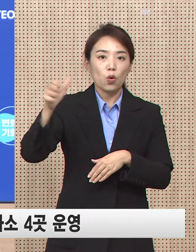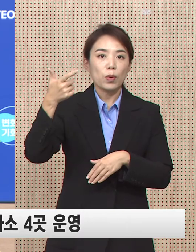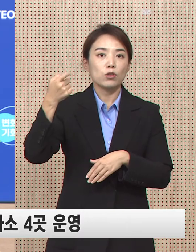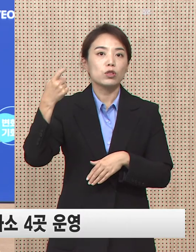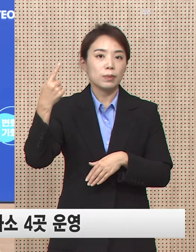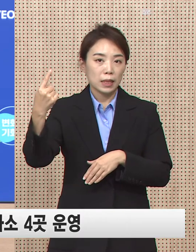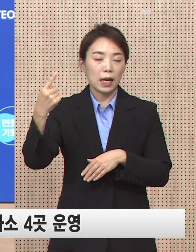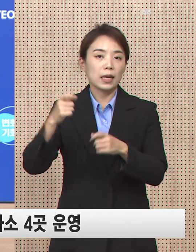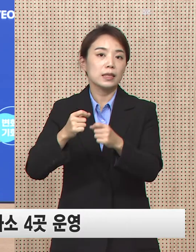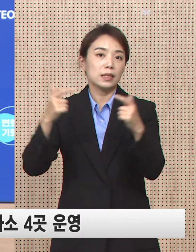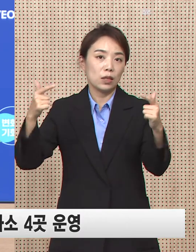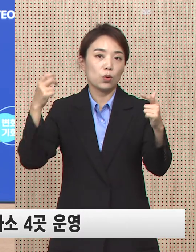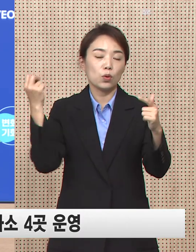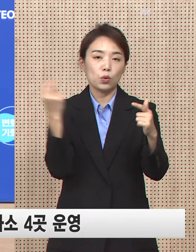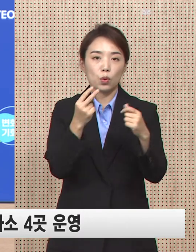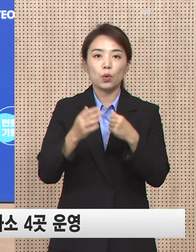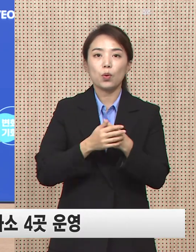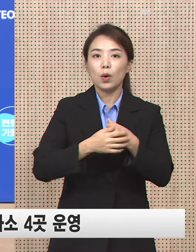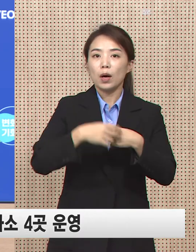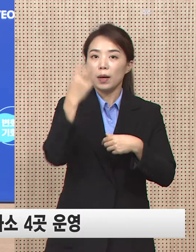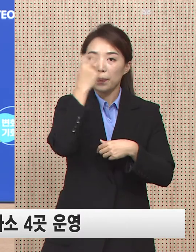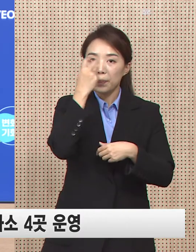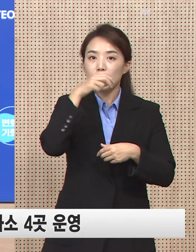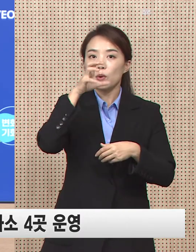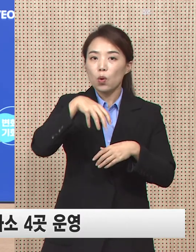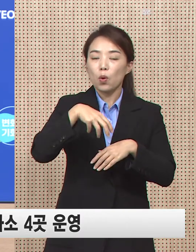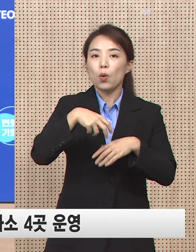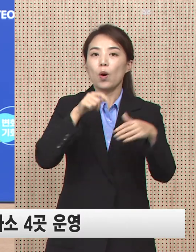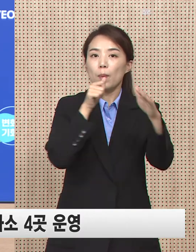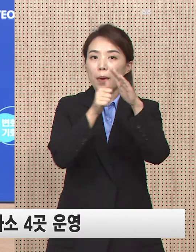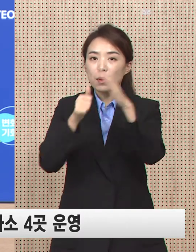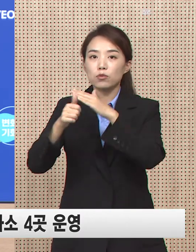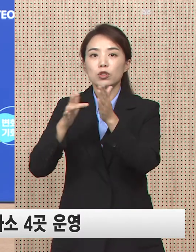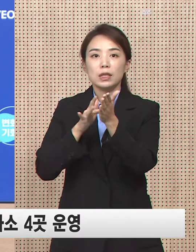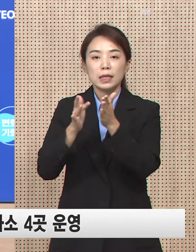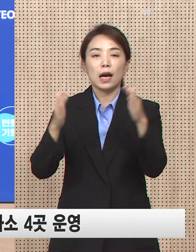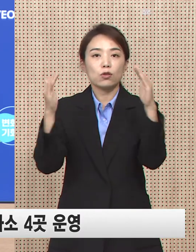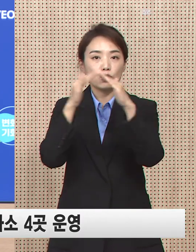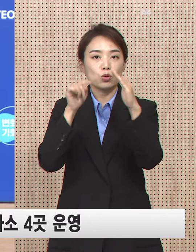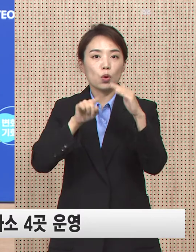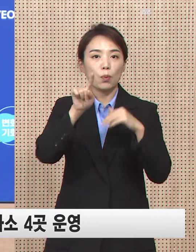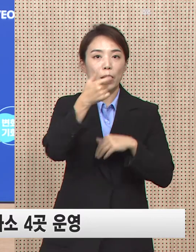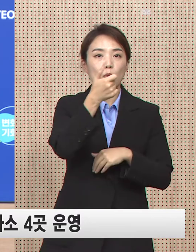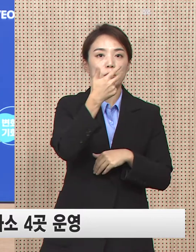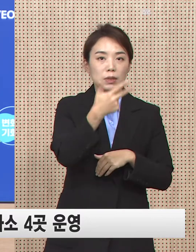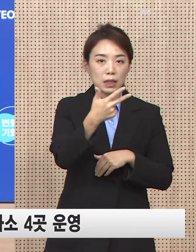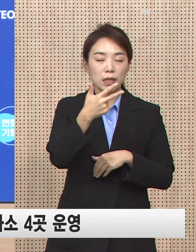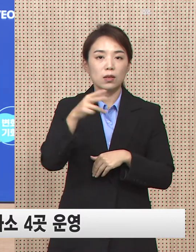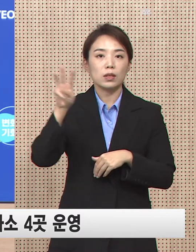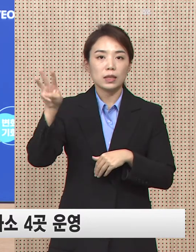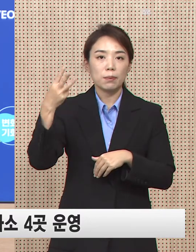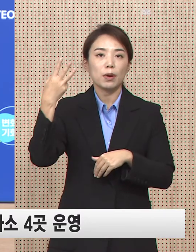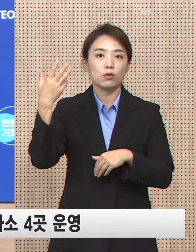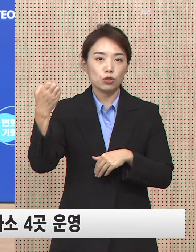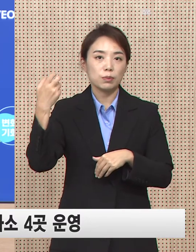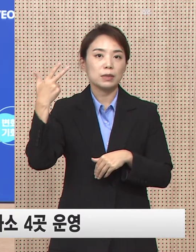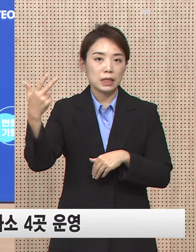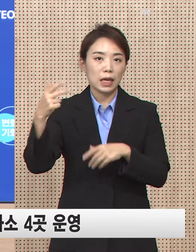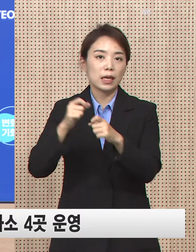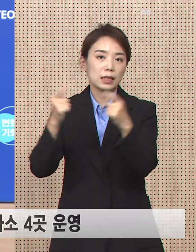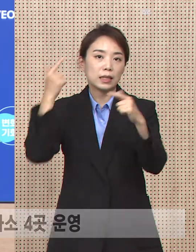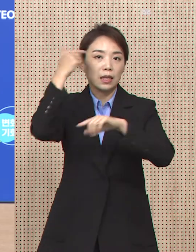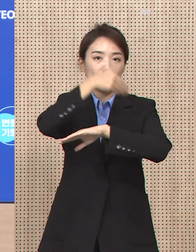운영하고 원스톱 진료기간 인근 단번 약국도 157개소에서 397개소까지 운영할